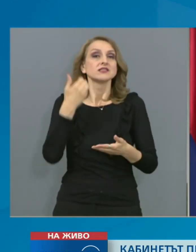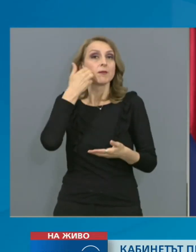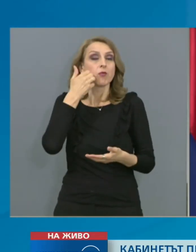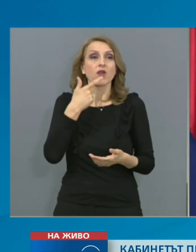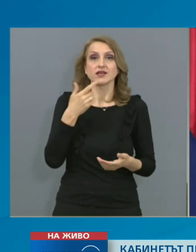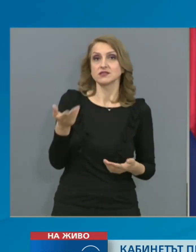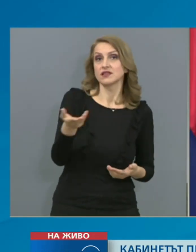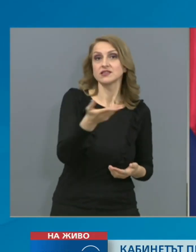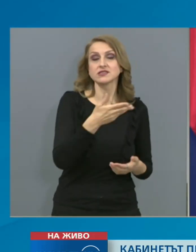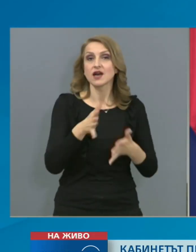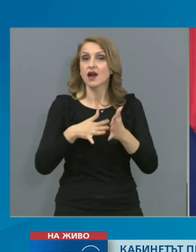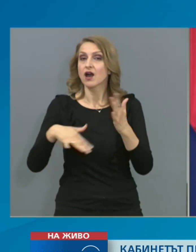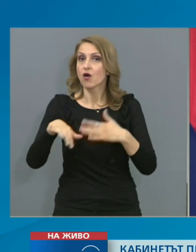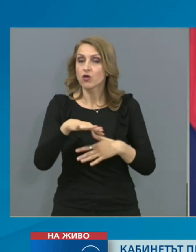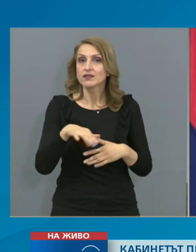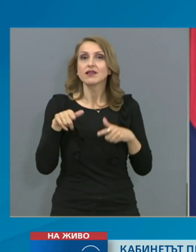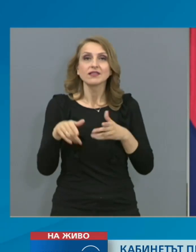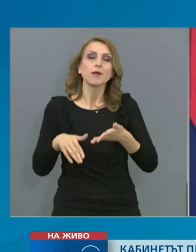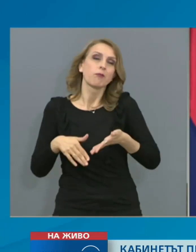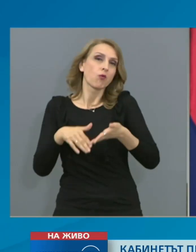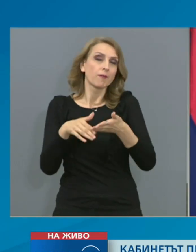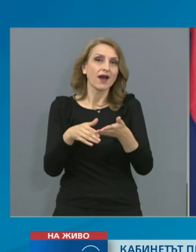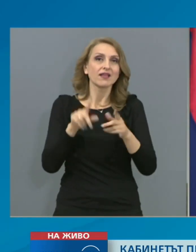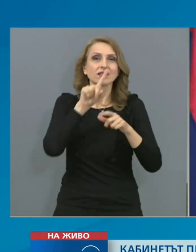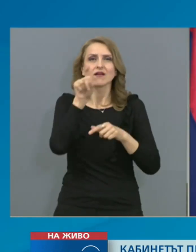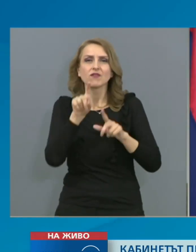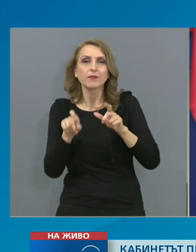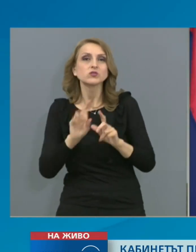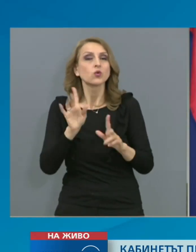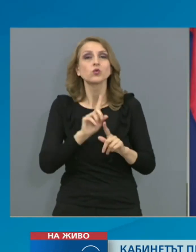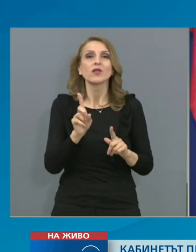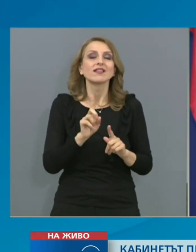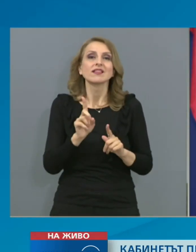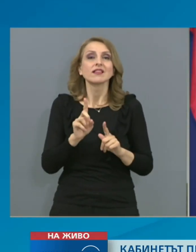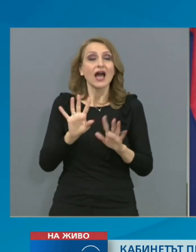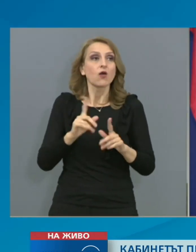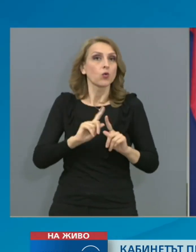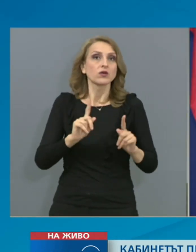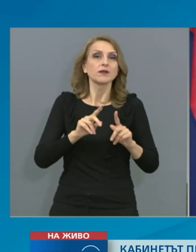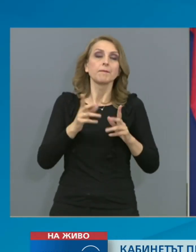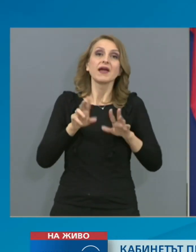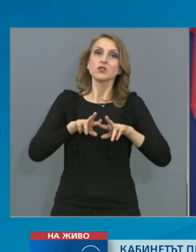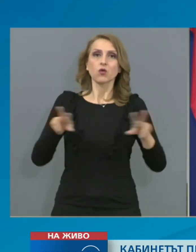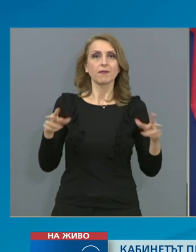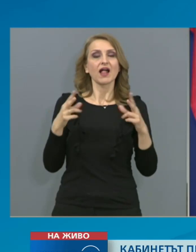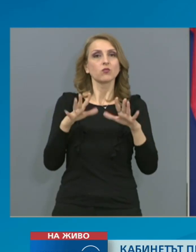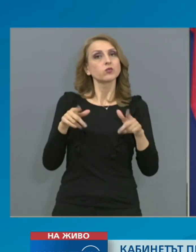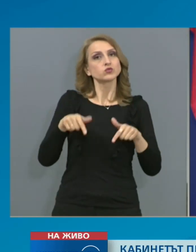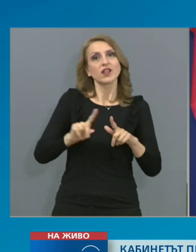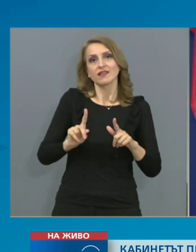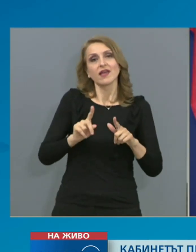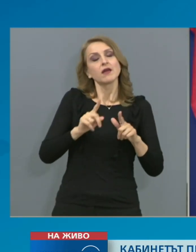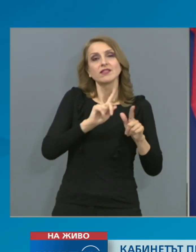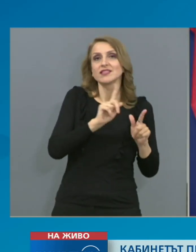въпросите, които не са решени в нормално функциониране на институциите и на държавата. Това число